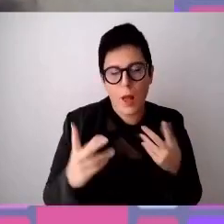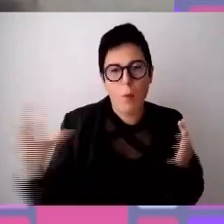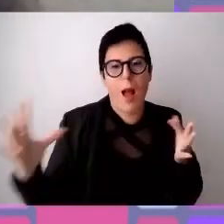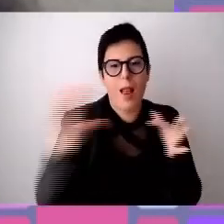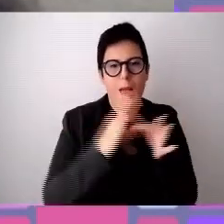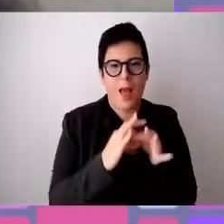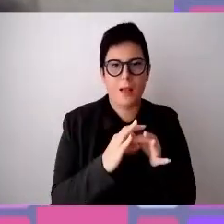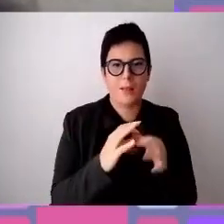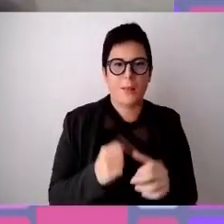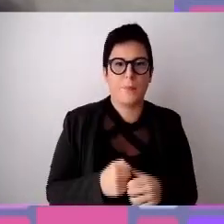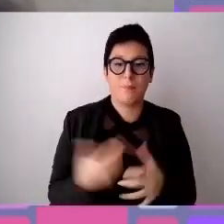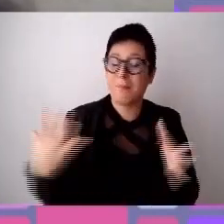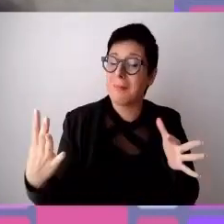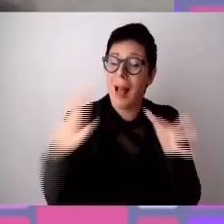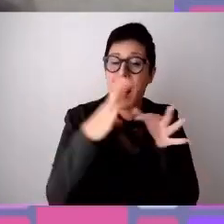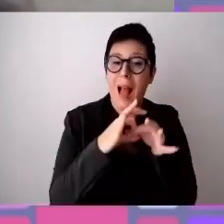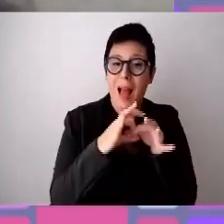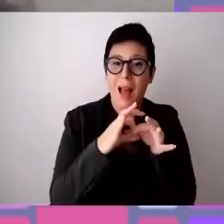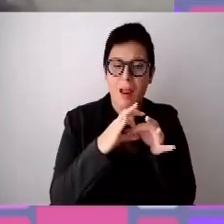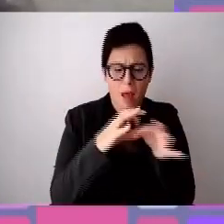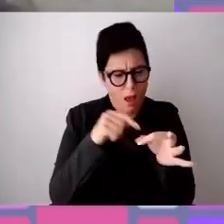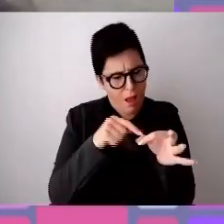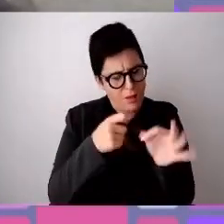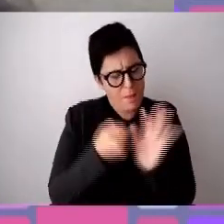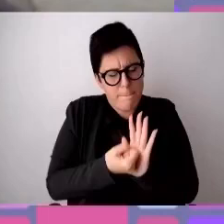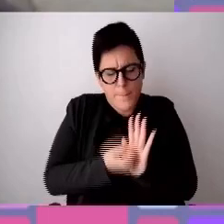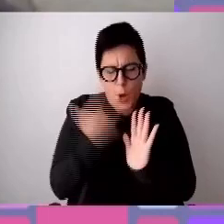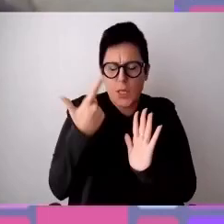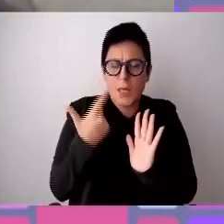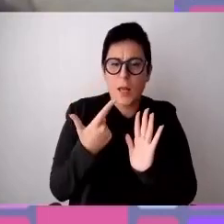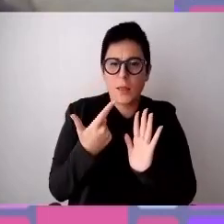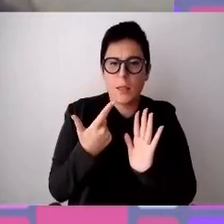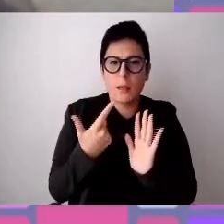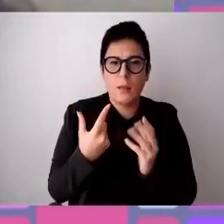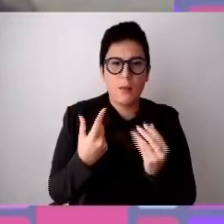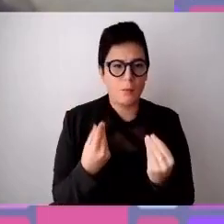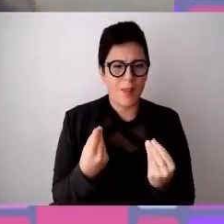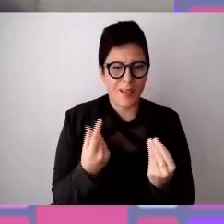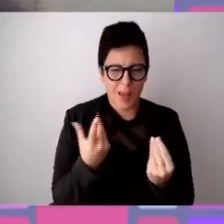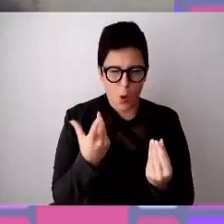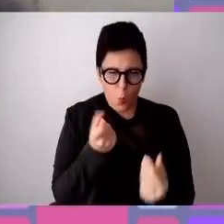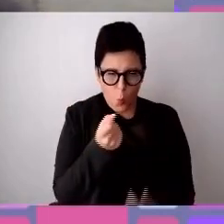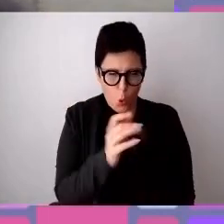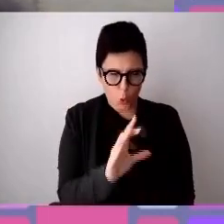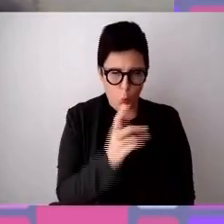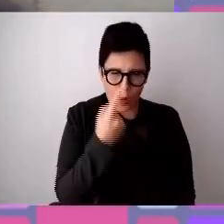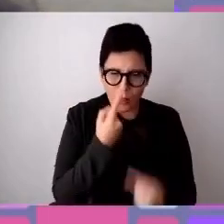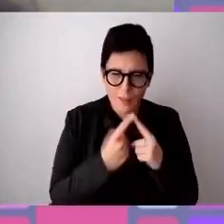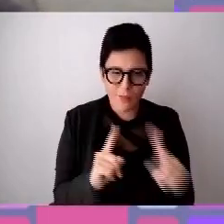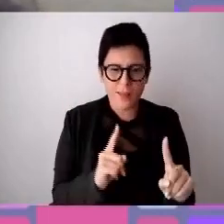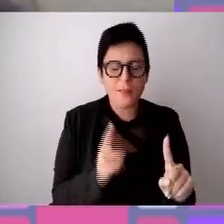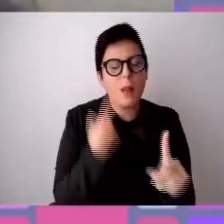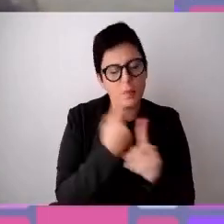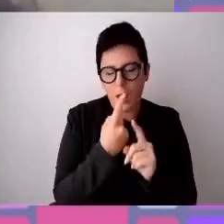Perché le alleanze sono fondamentali per creare una cultura della diversità, per cambiare